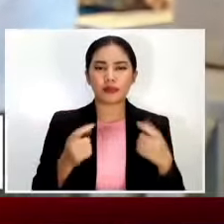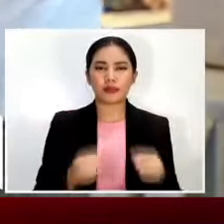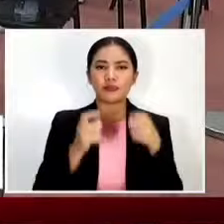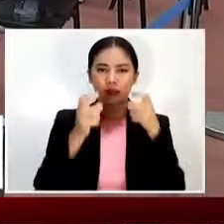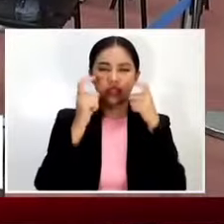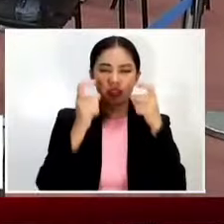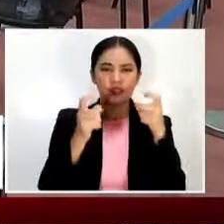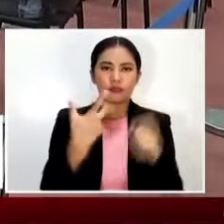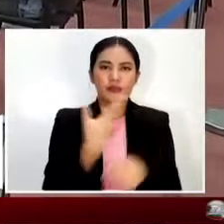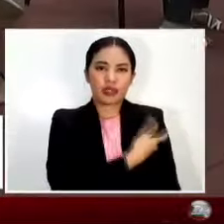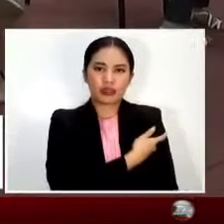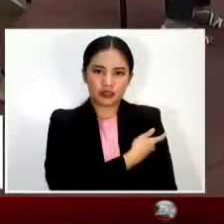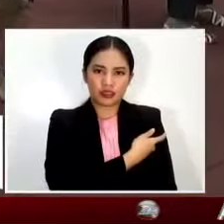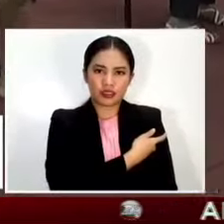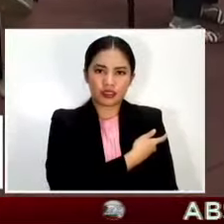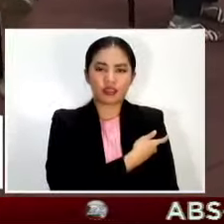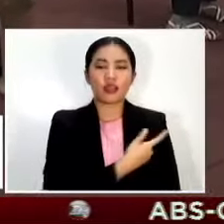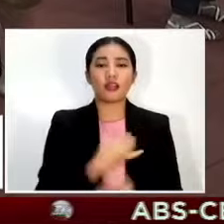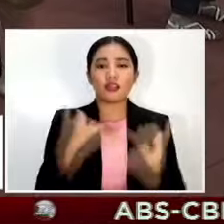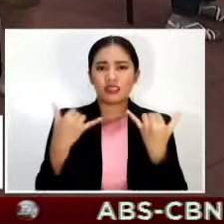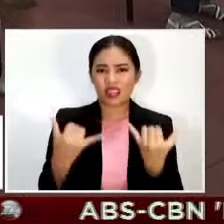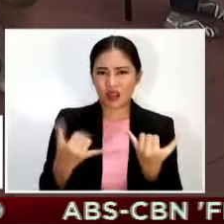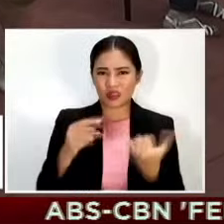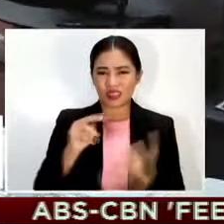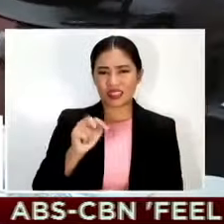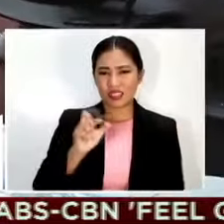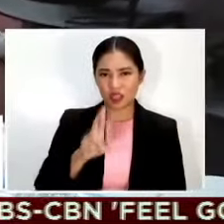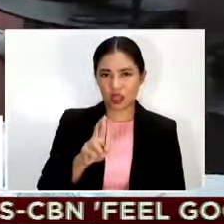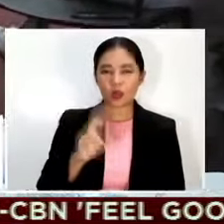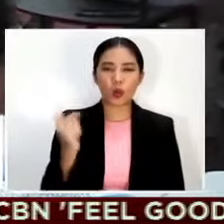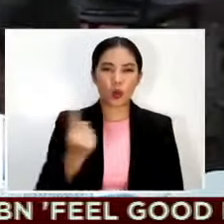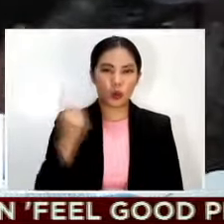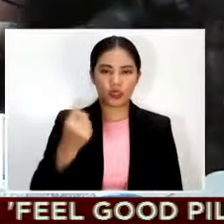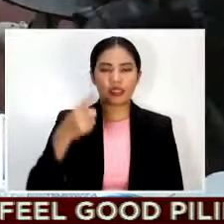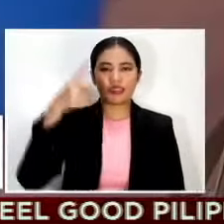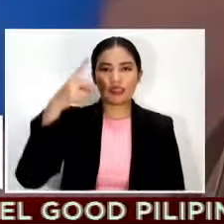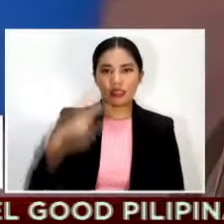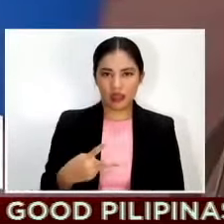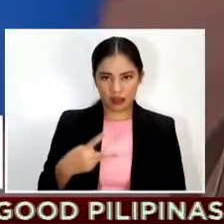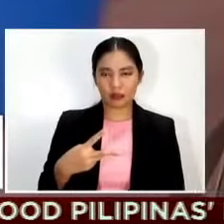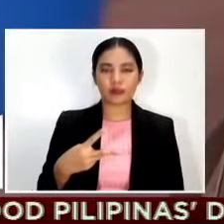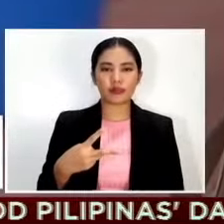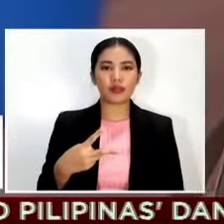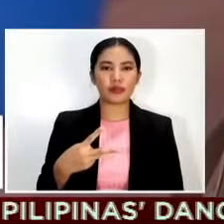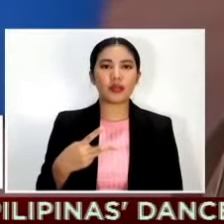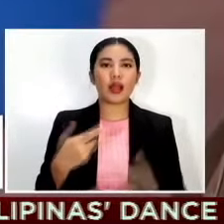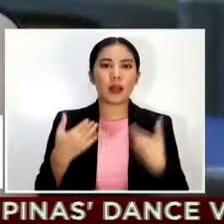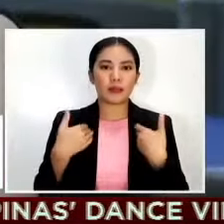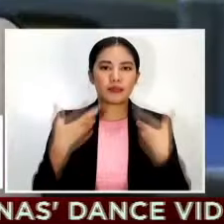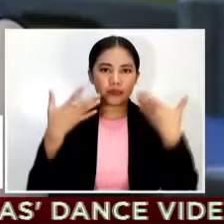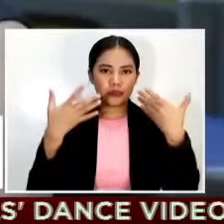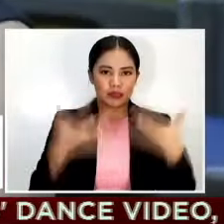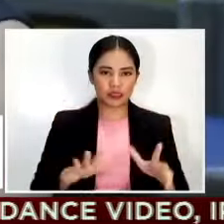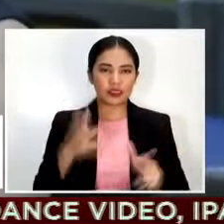vaccination nasa kalahati pa lang ng target na 120,000 kada araw ang nababakunahan